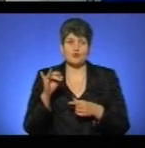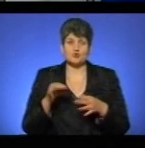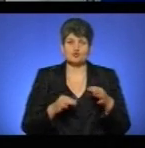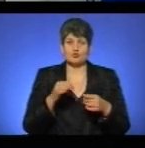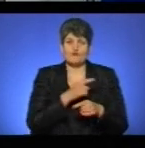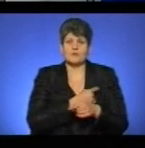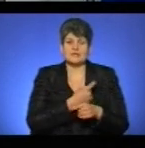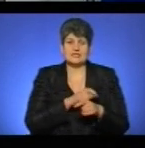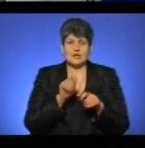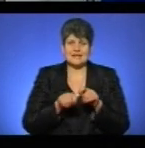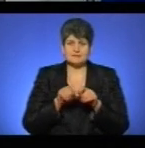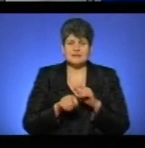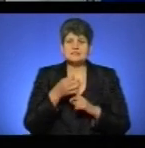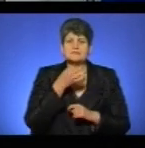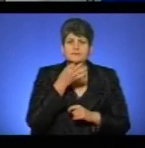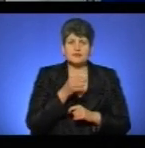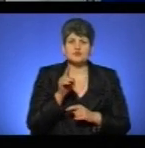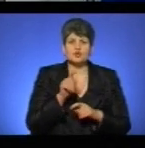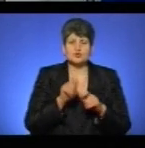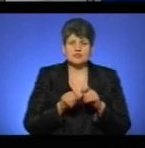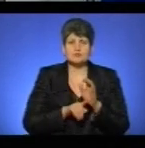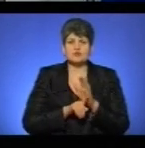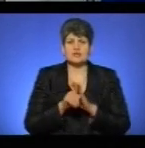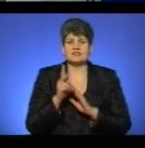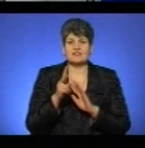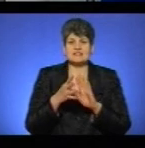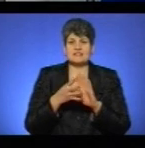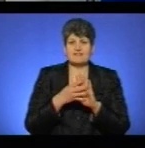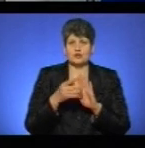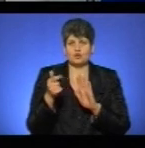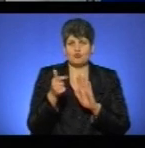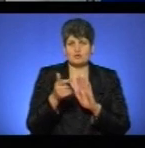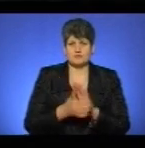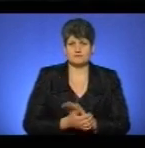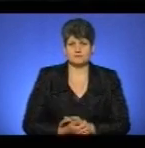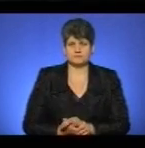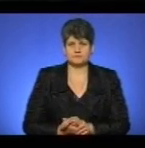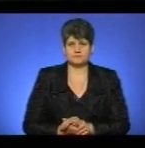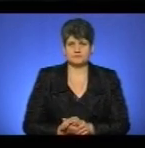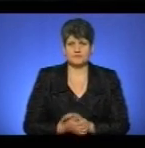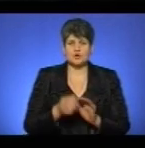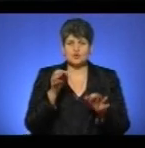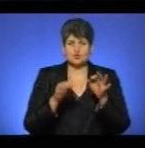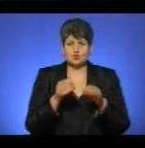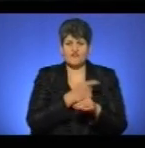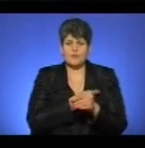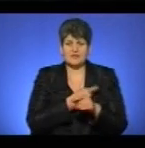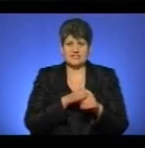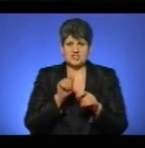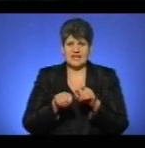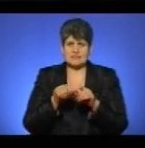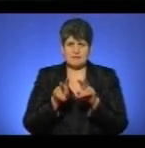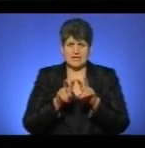Олександр Кривець повідомив, що дослідження розпочали 29 грудня. Судова-медична експертиза